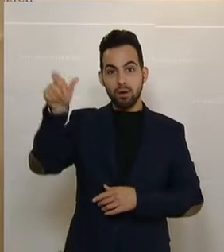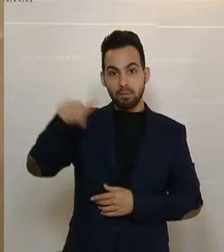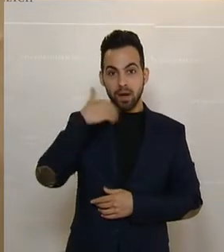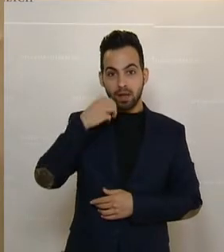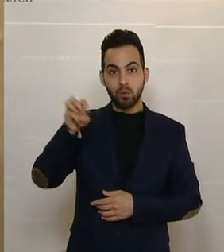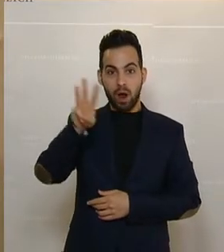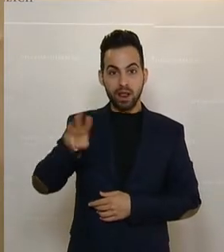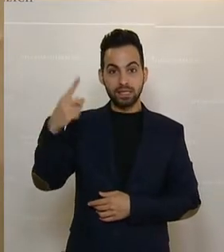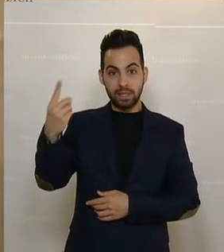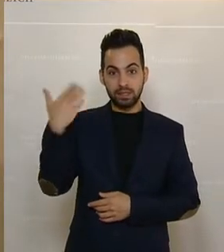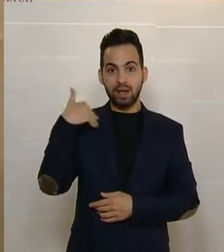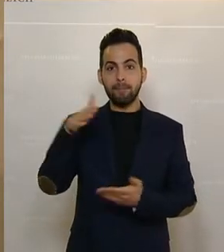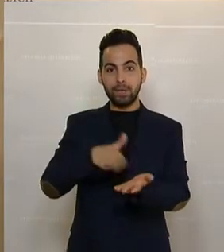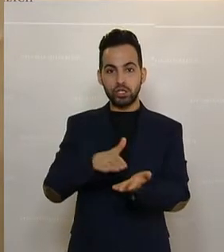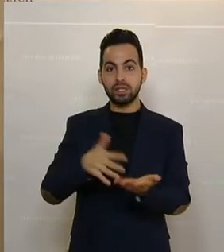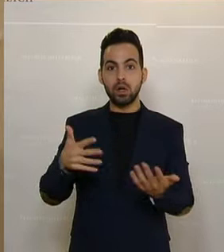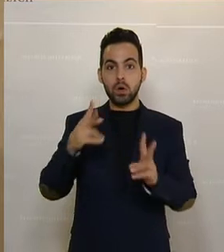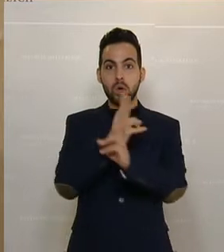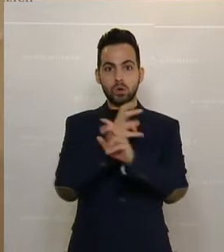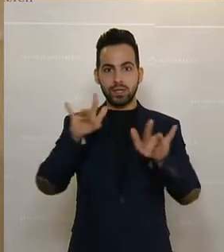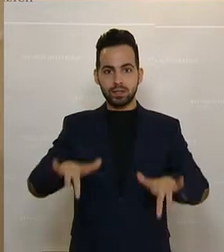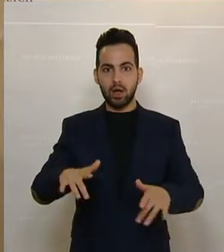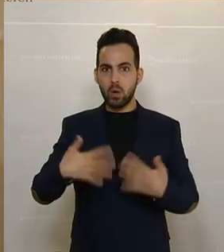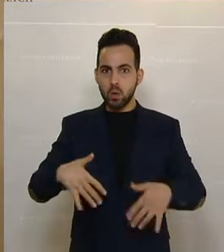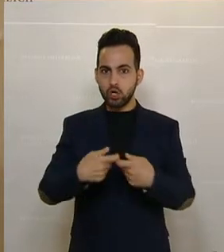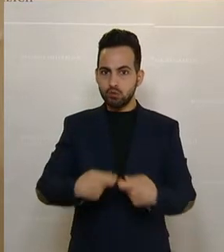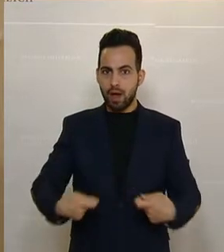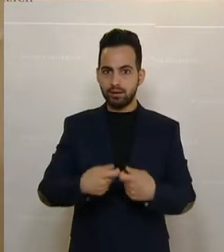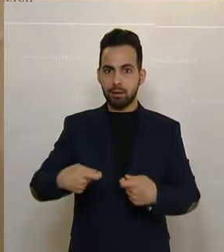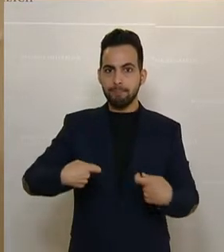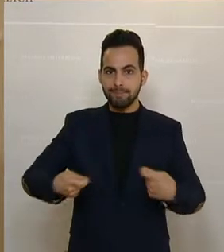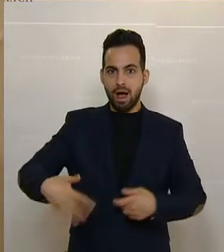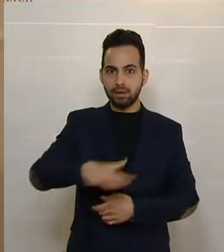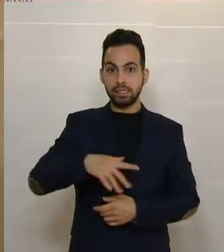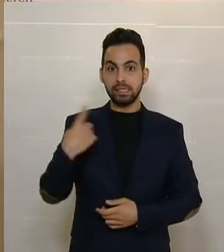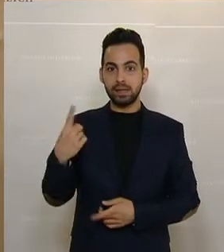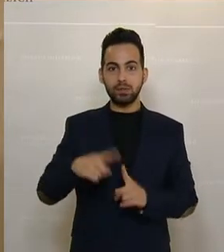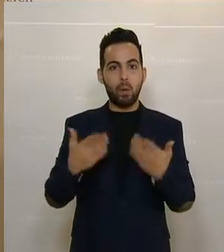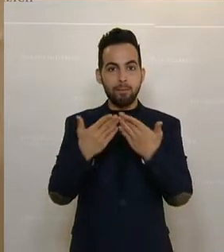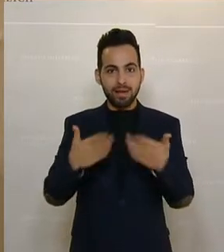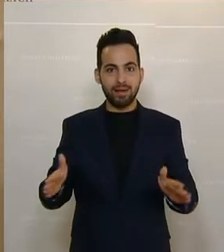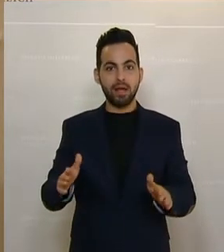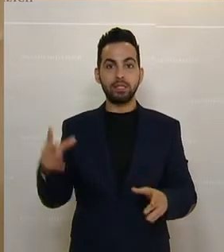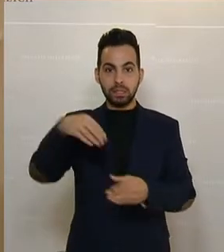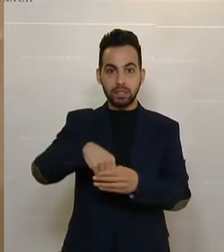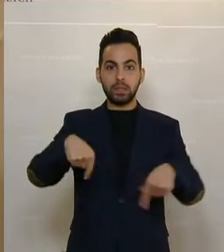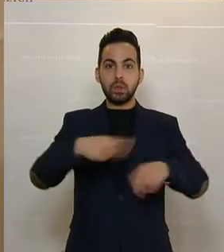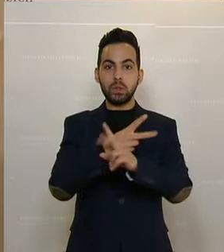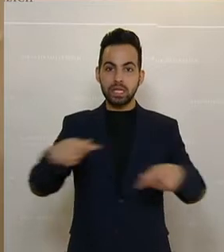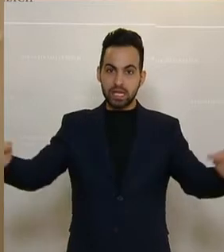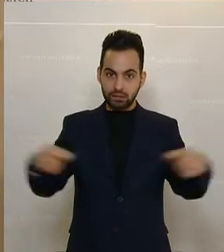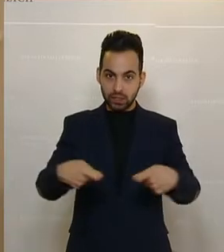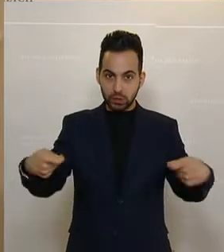bestätigt, dass Österreich ein unglaublich spannender Markt eigentlich ist und er selber auch bereit ist, in Österreich zu